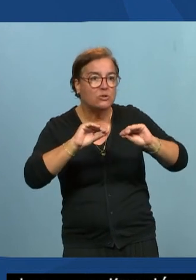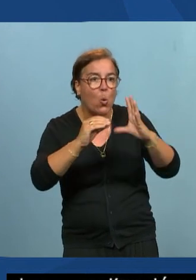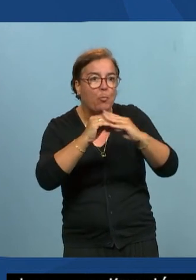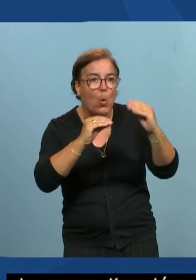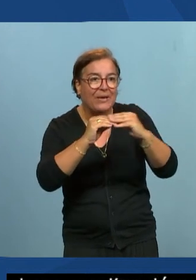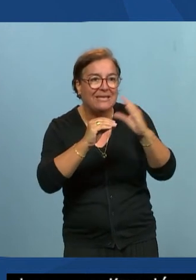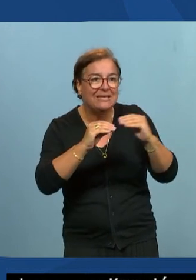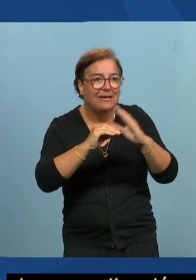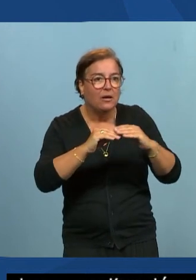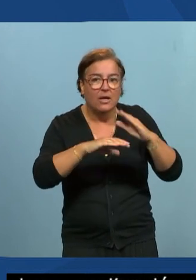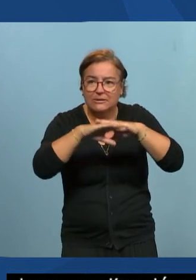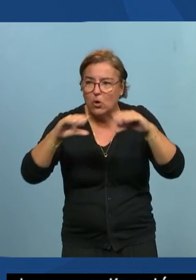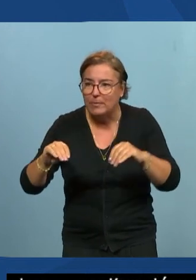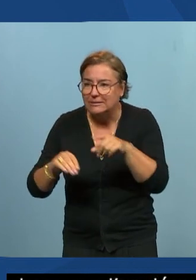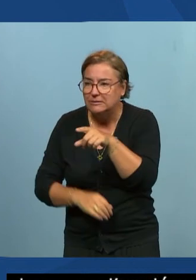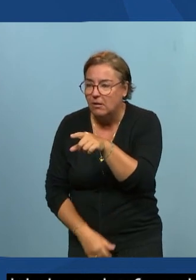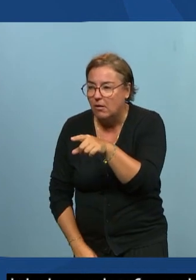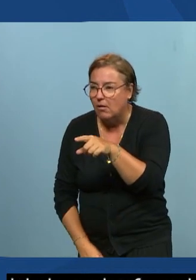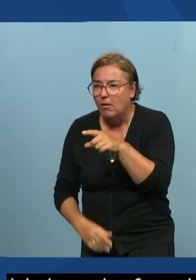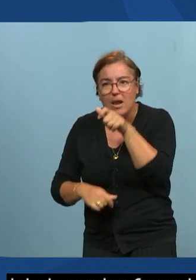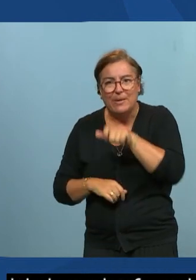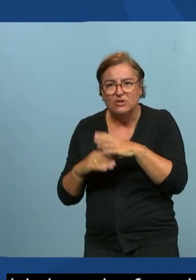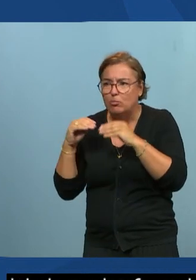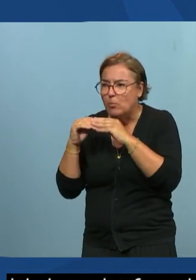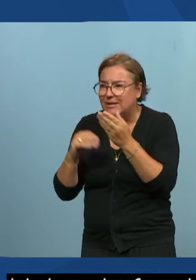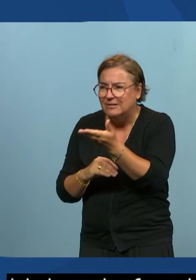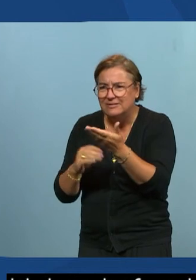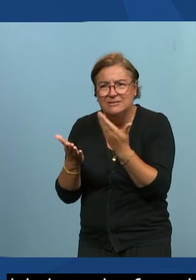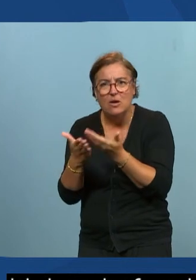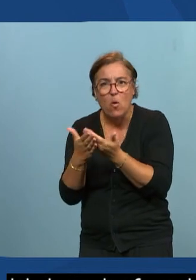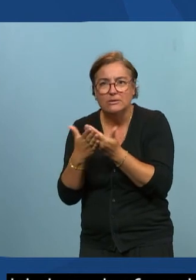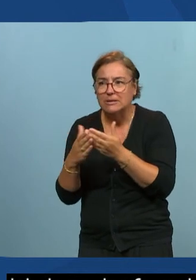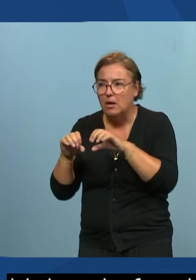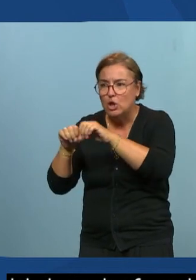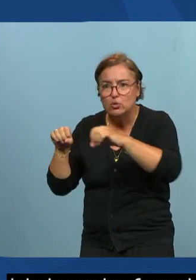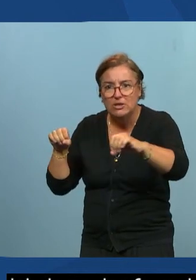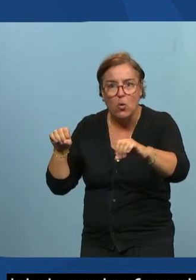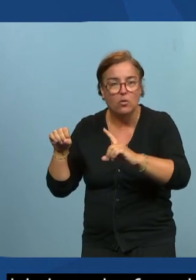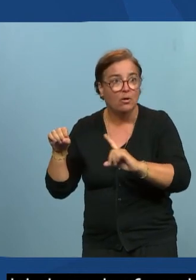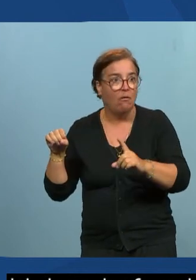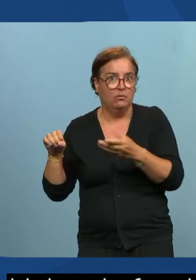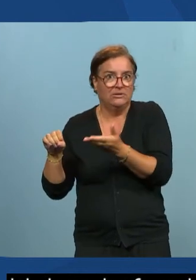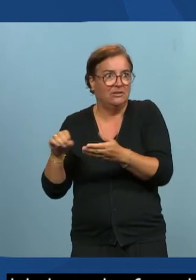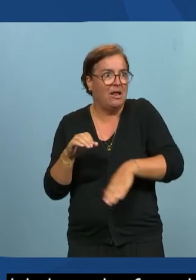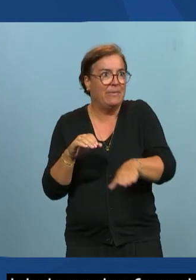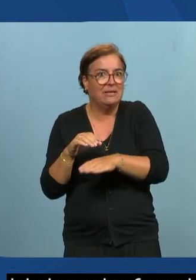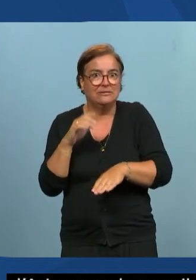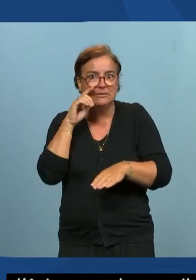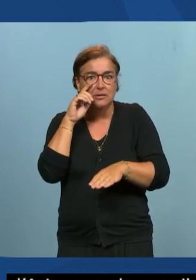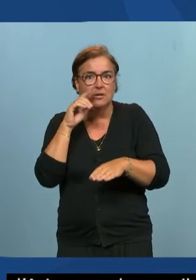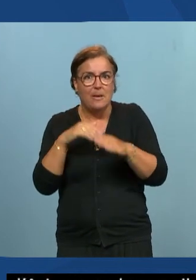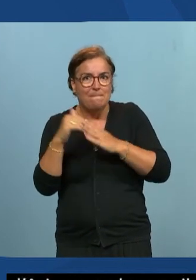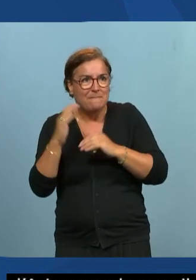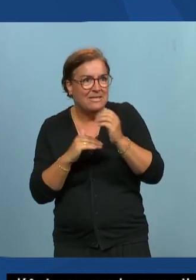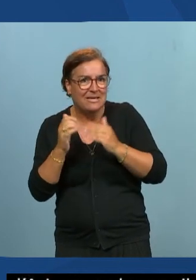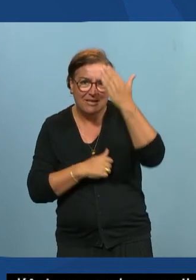le terrain ils commencent à dire c'est quoi ça c'est un tuyau alors on va t'expliquer c'est un tuyau non c'est bon c'est des métiers c'est